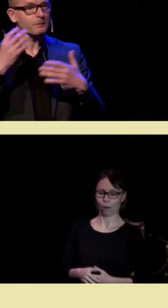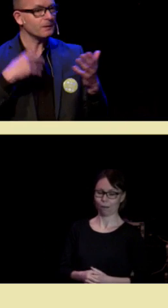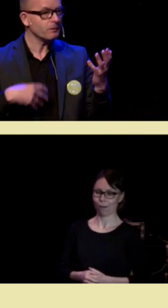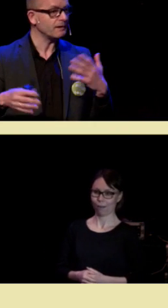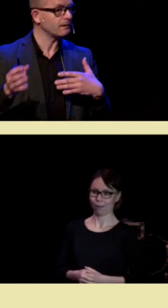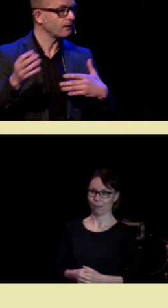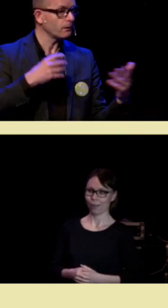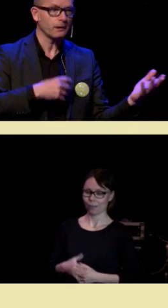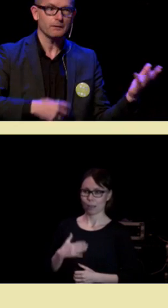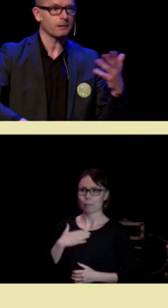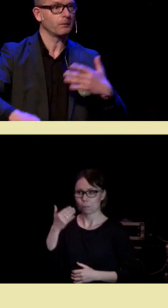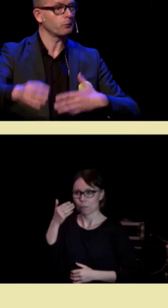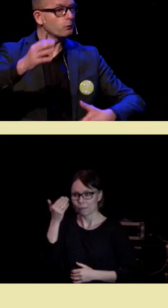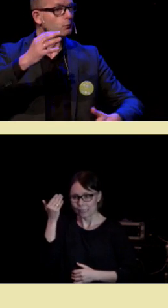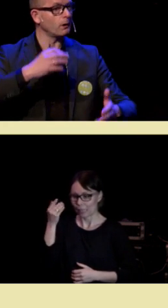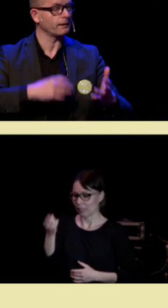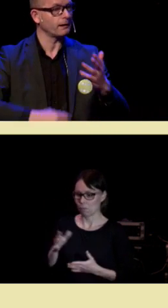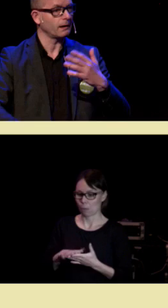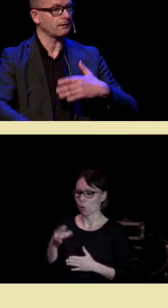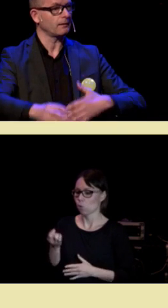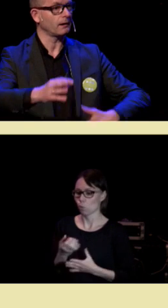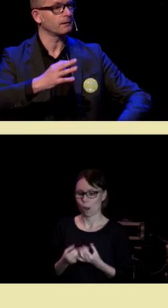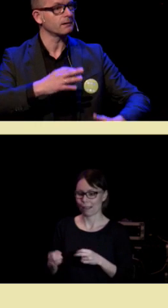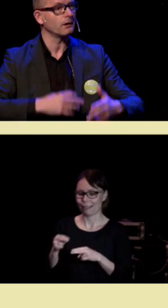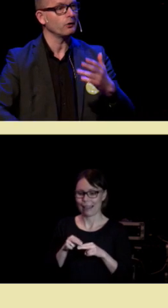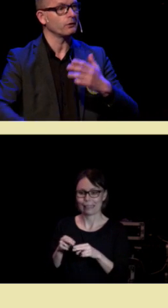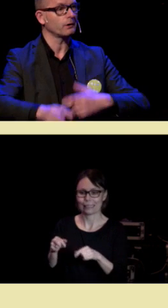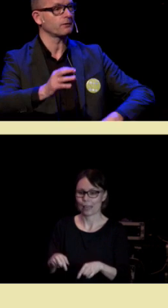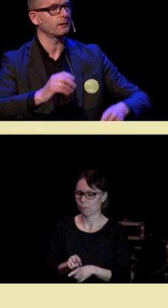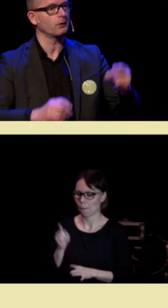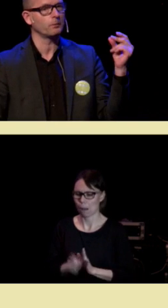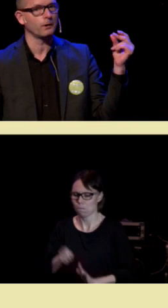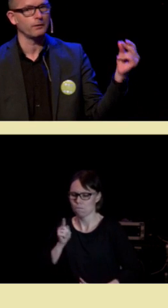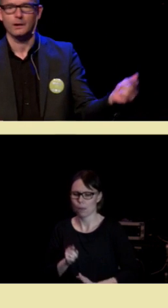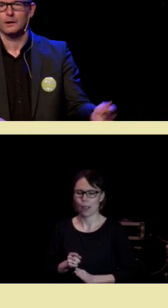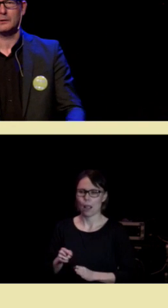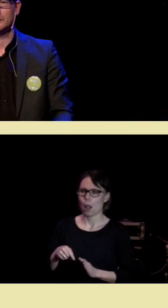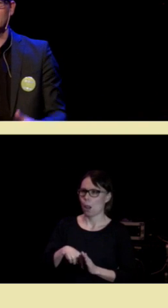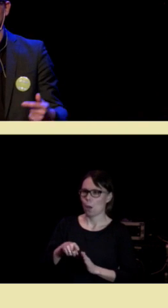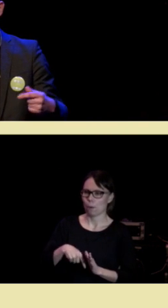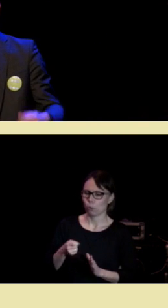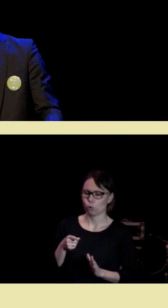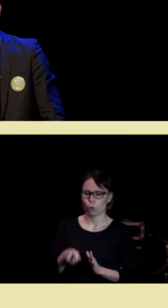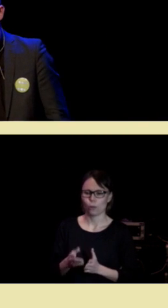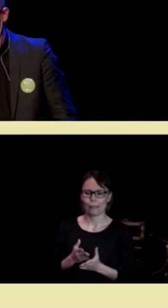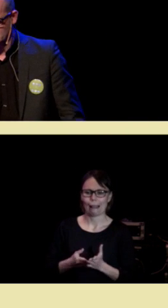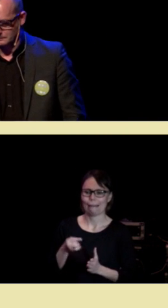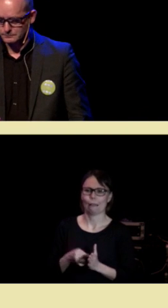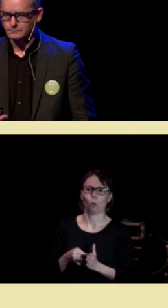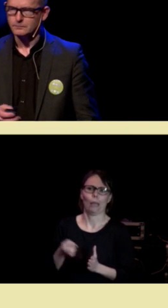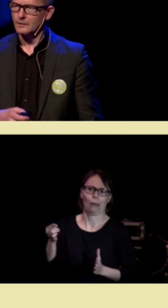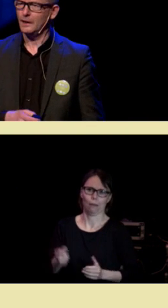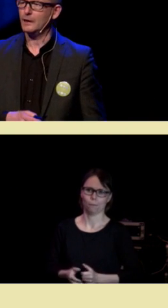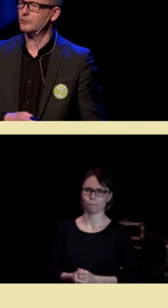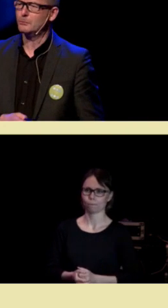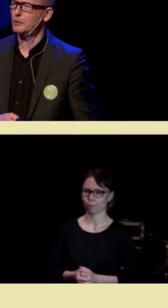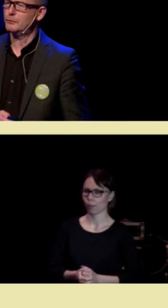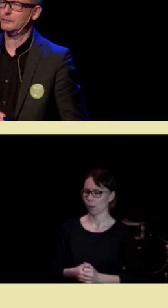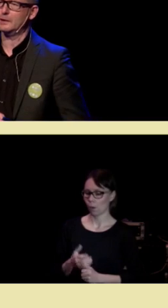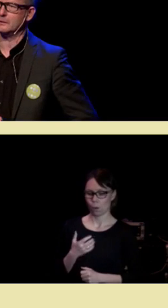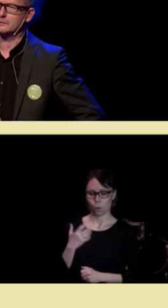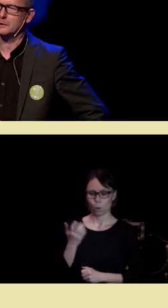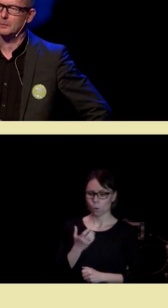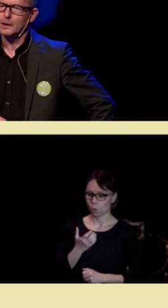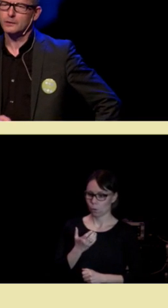Med min bevissthet har ikke jeg vært med på noe av denne reisen her. Dette skjer lynraskt i løpet av noen hundredels sekunder. Helt